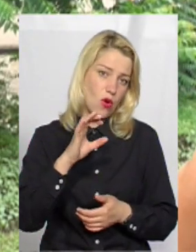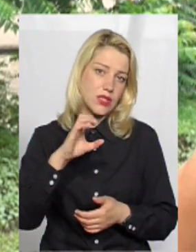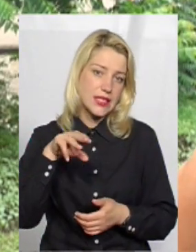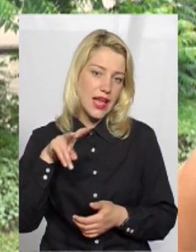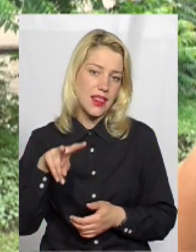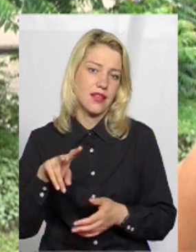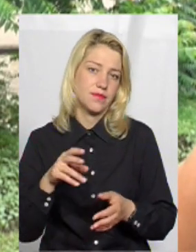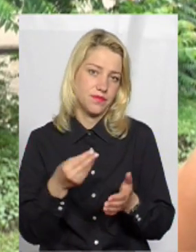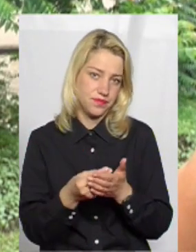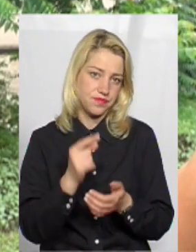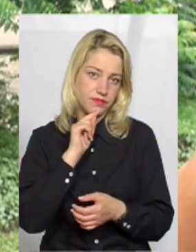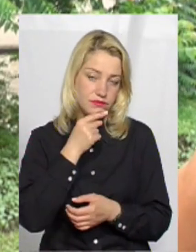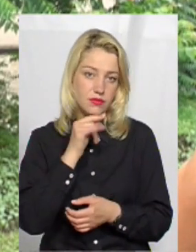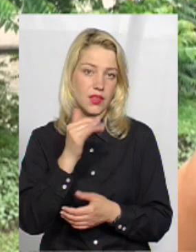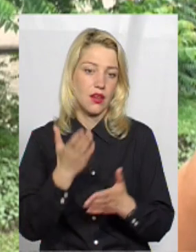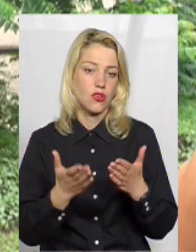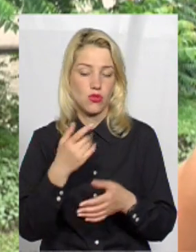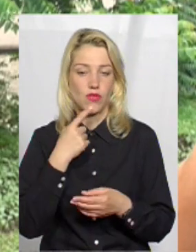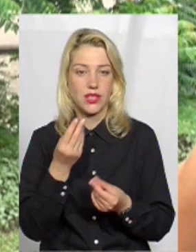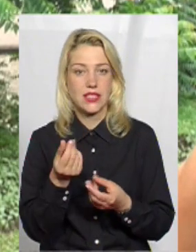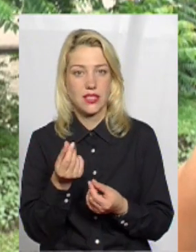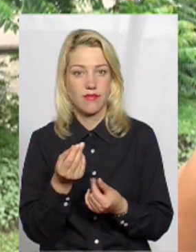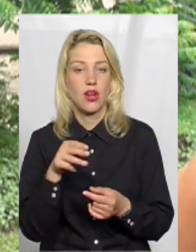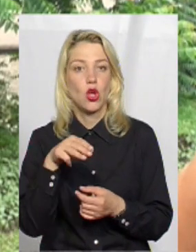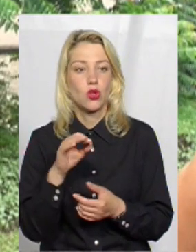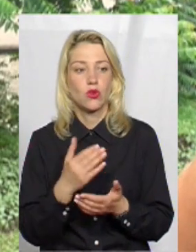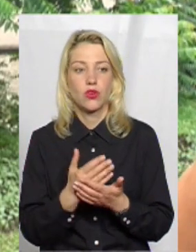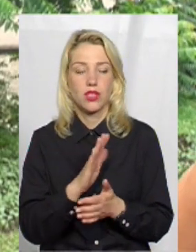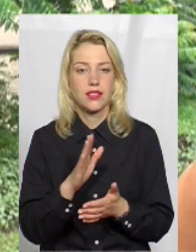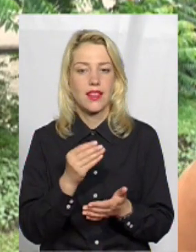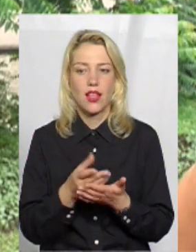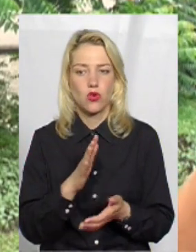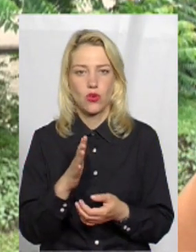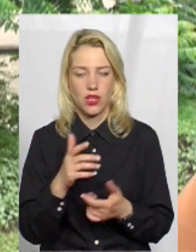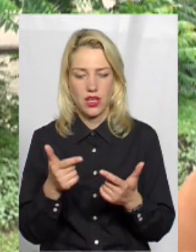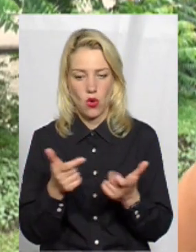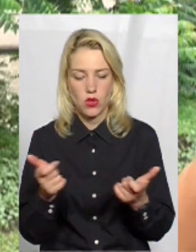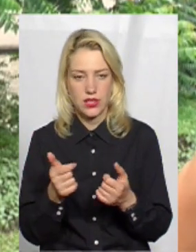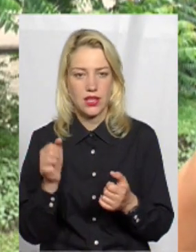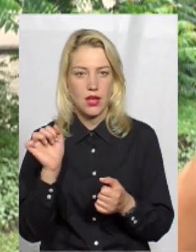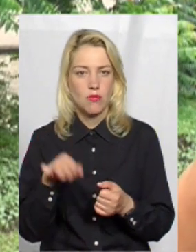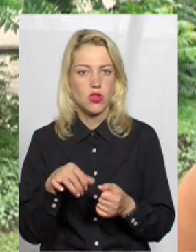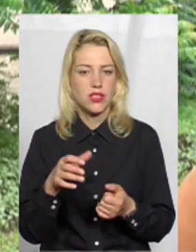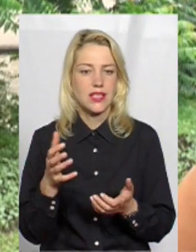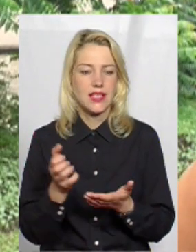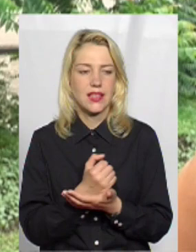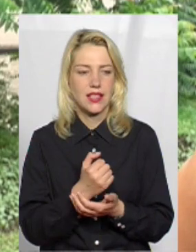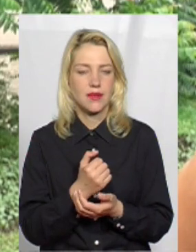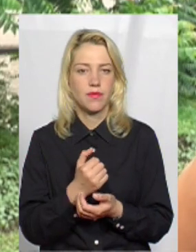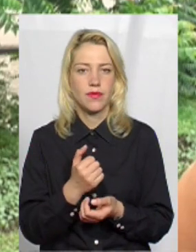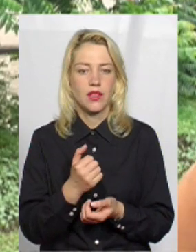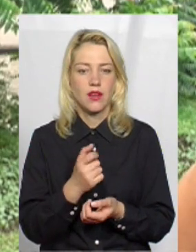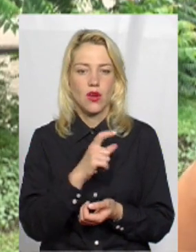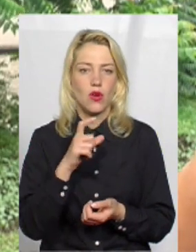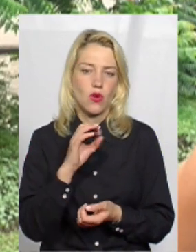варіанти. Якщо говорити про цифри, то якийсь недорогий хостел в Європі можна знайти вже за